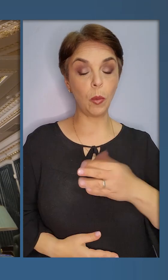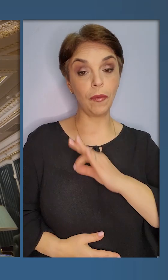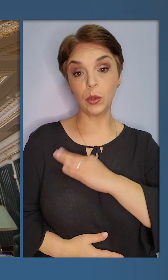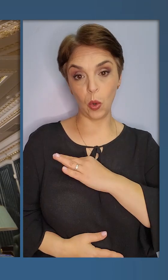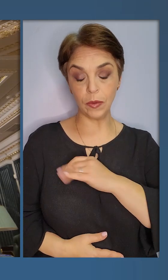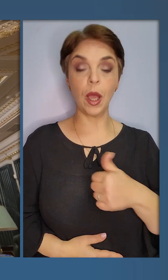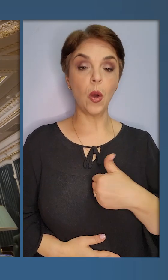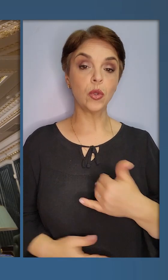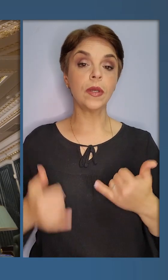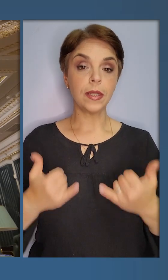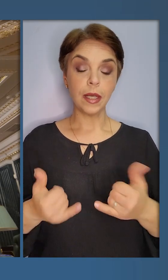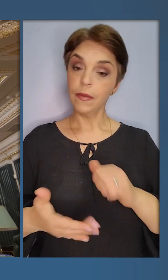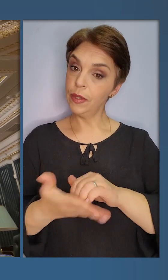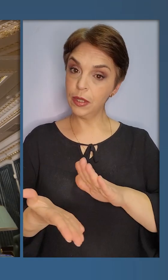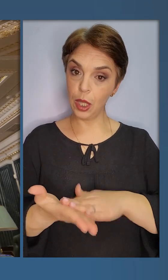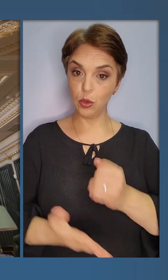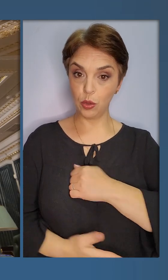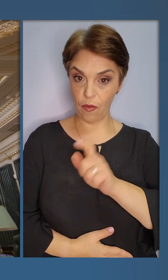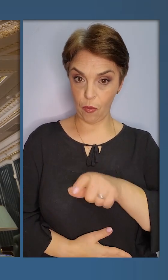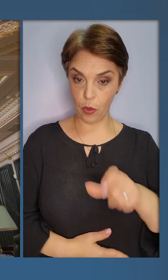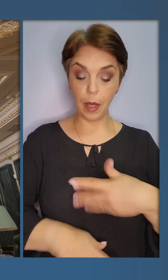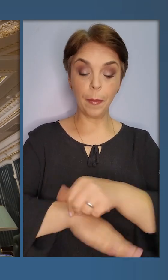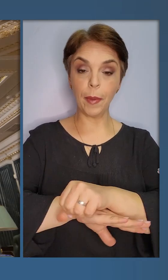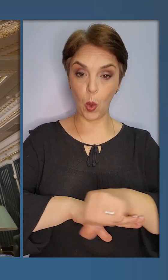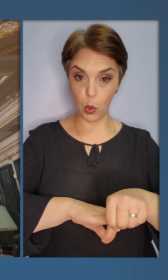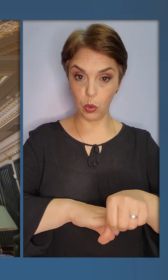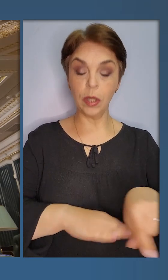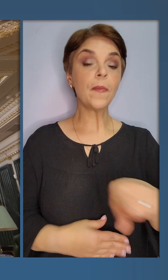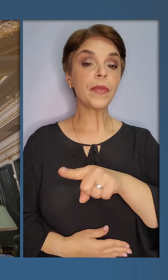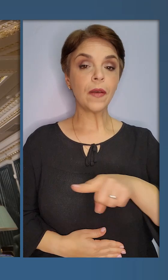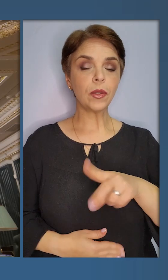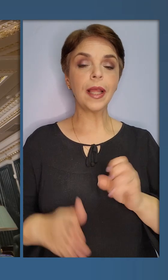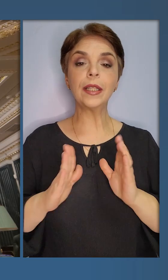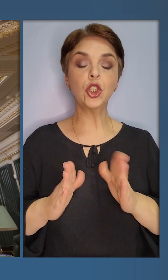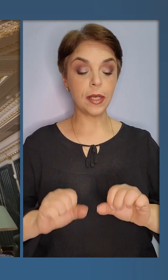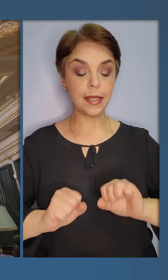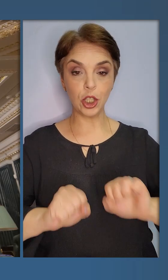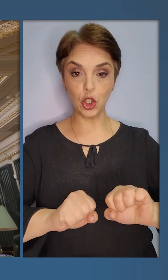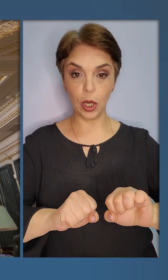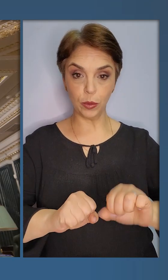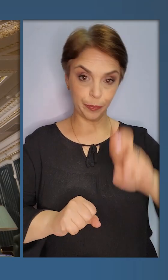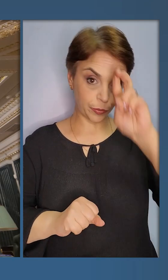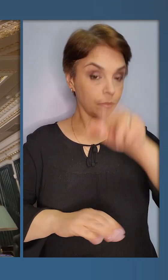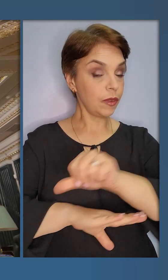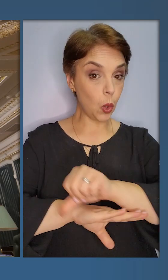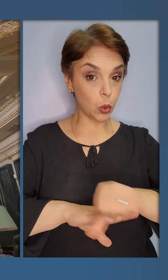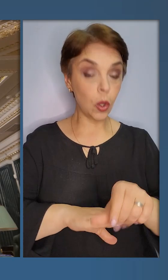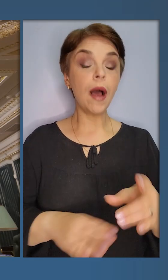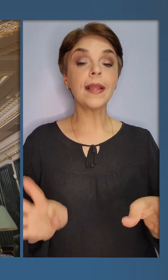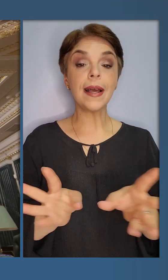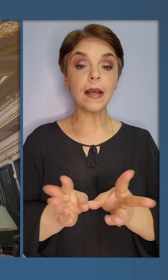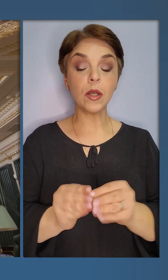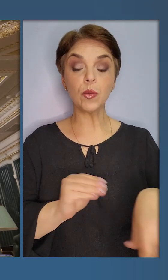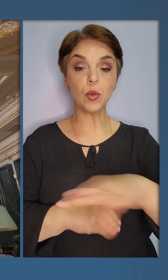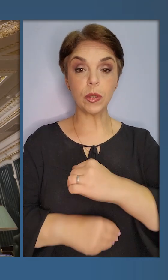доповідь розвідки. Я хочу зараз відзначити воїнів, прикордонників. Вони не лише захищають державний кордон,